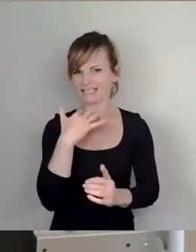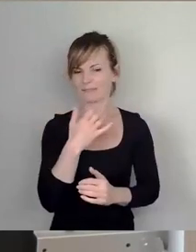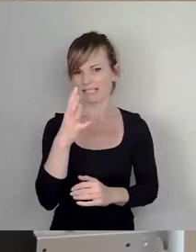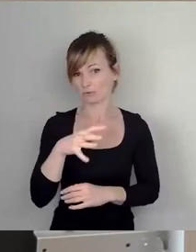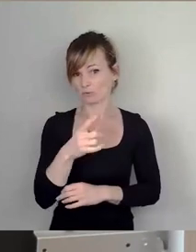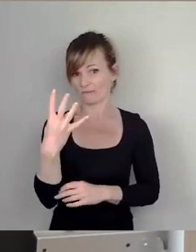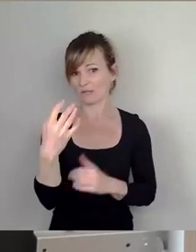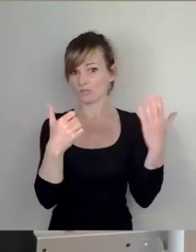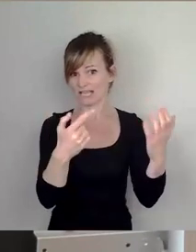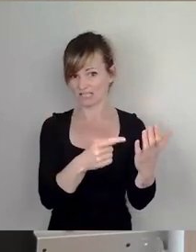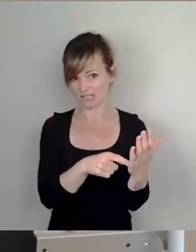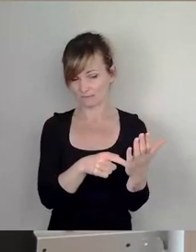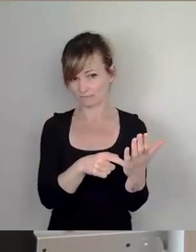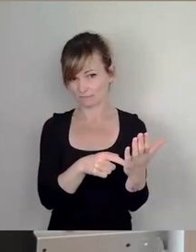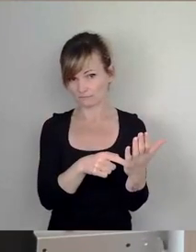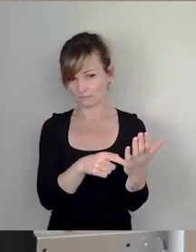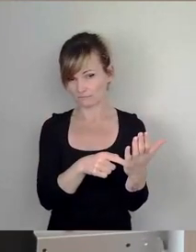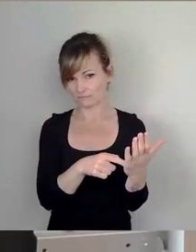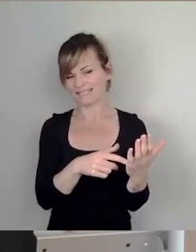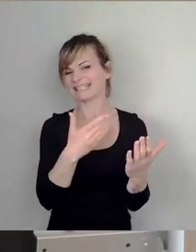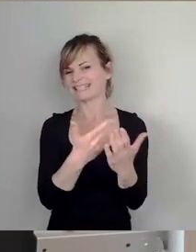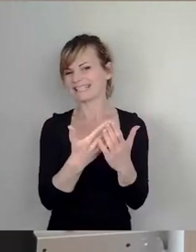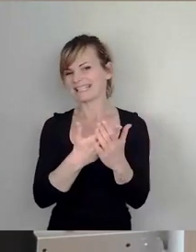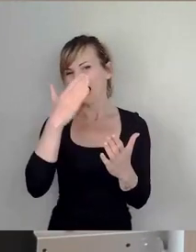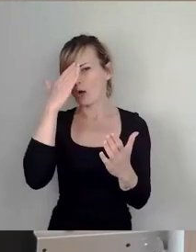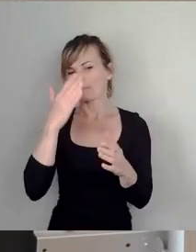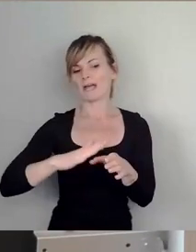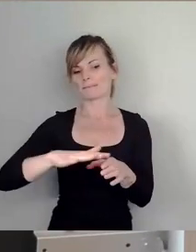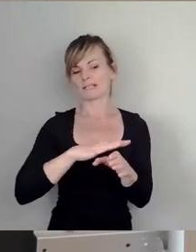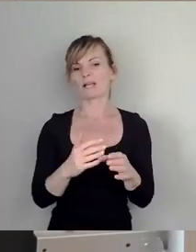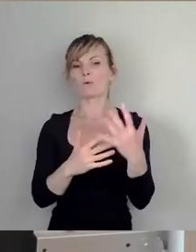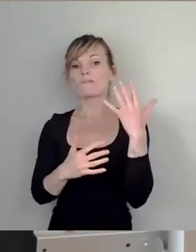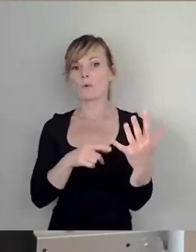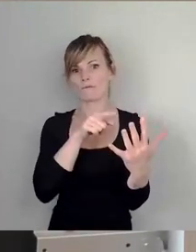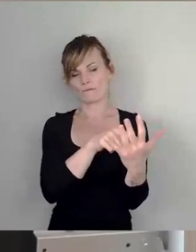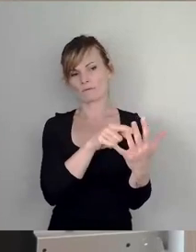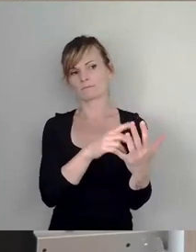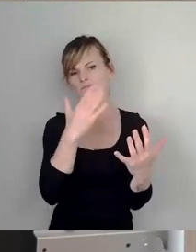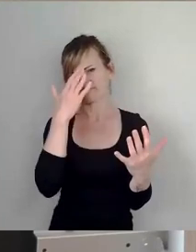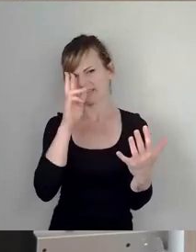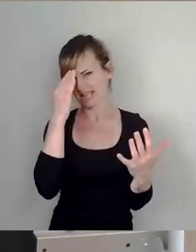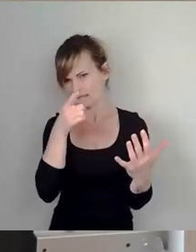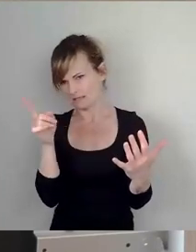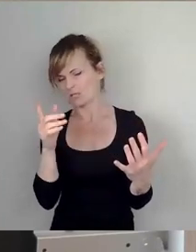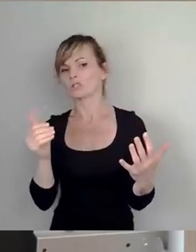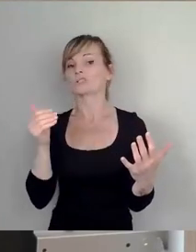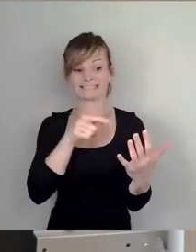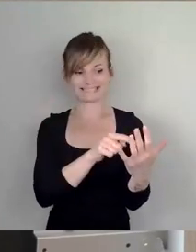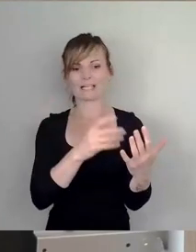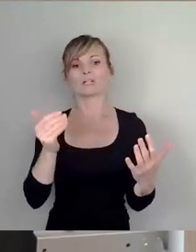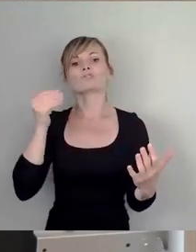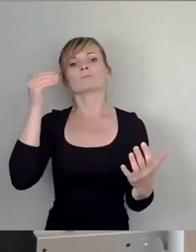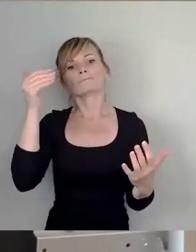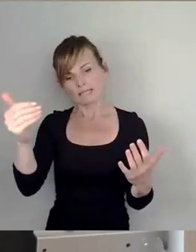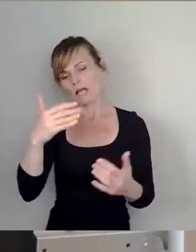Wie gesagt, das ist die Hauptabteilung 5 gewesen. Für die, die sich ein bisschen auskennen, das ist später mal die berühmt-berüchtigte